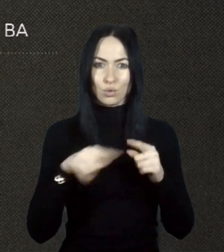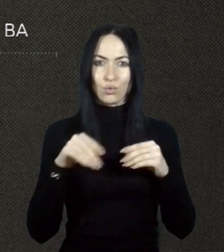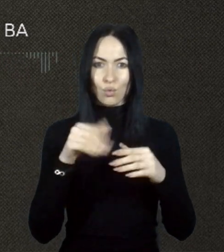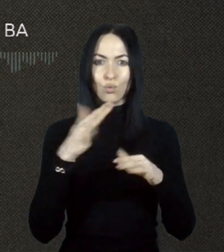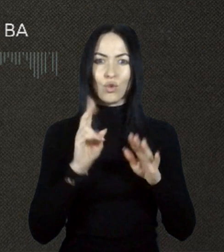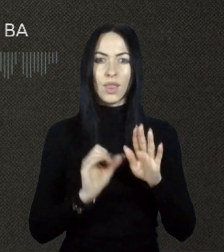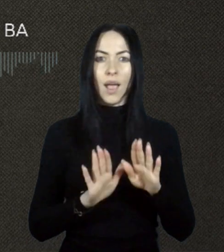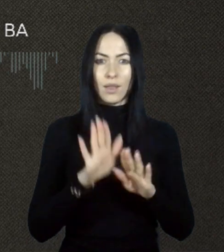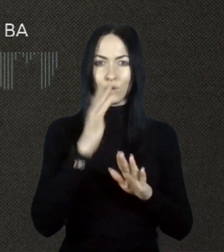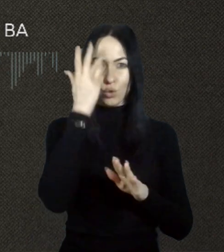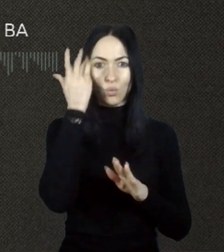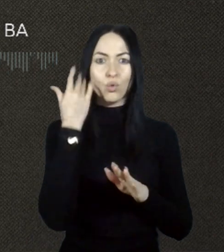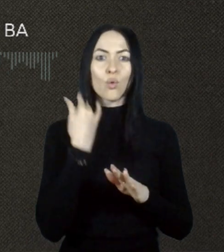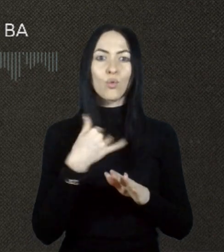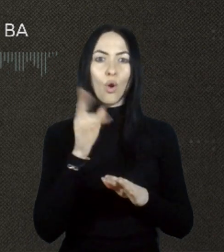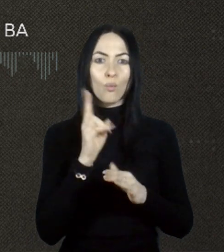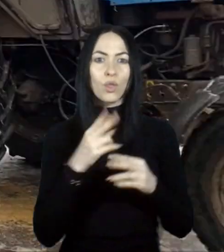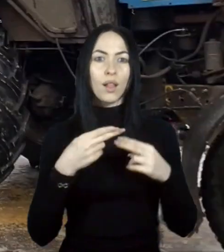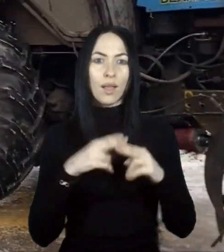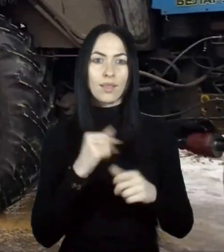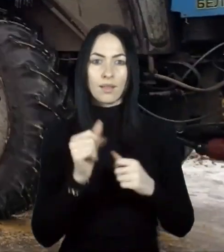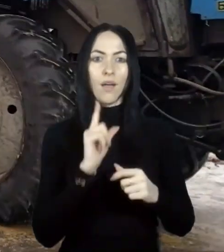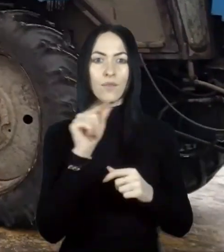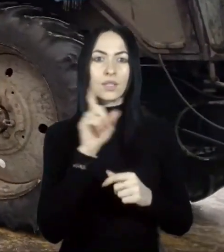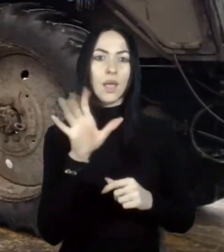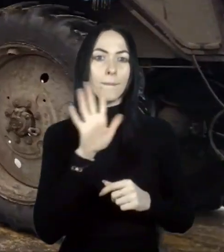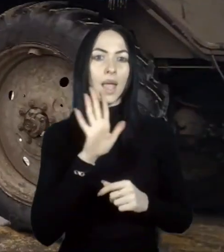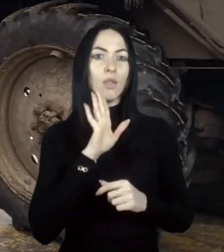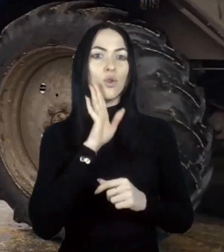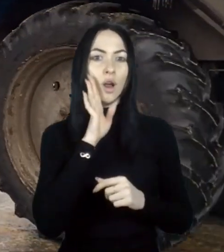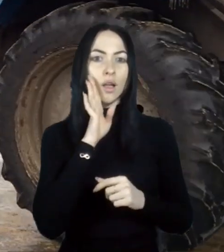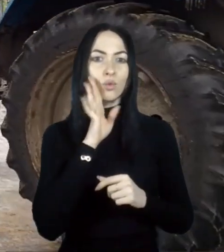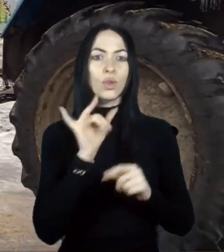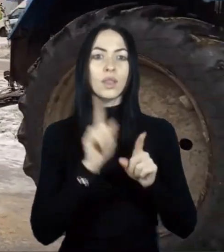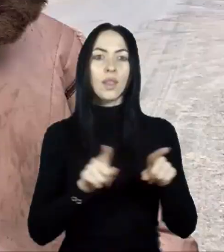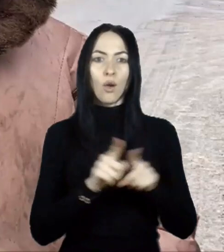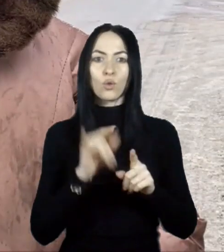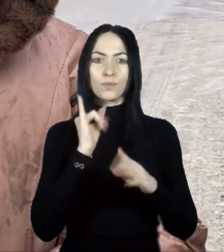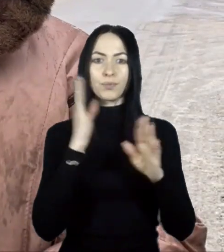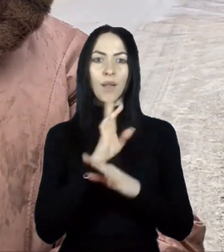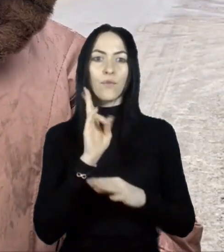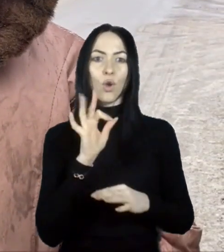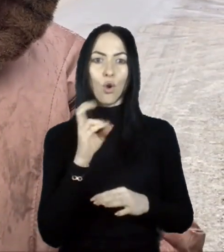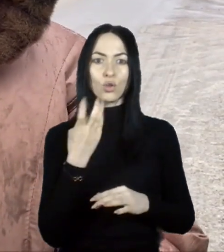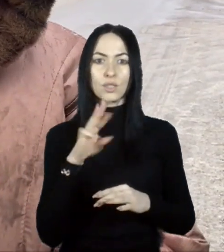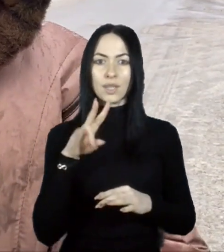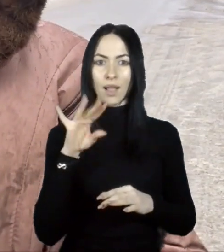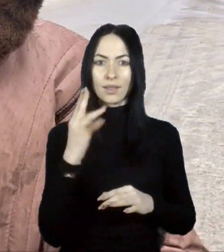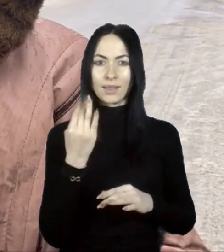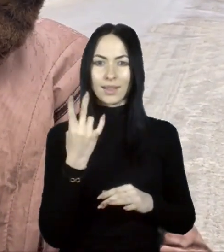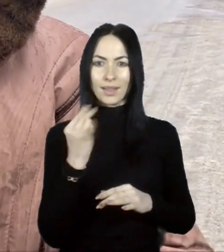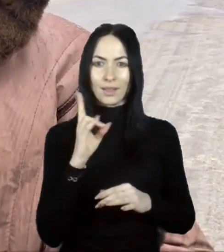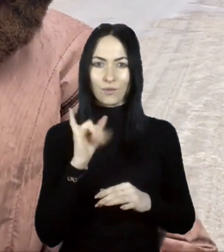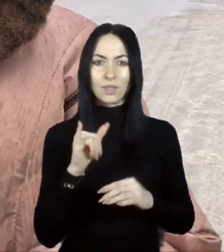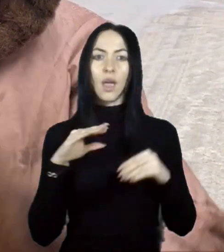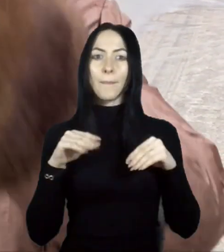комунальна техніка виїхала з п'ятою рамкою. Дала про себе знати негоди і в Костянтинівці. Скоржко, посипали